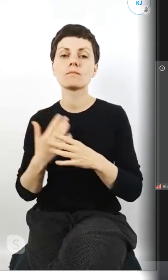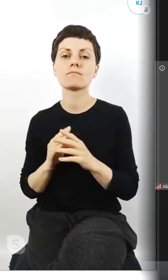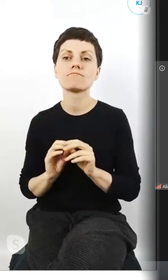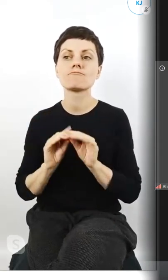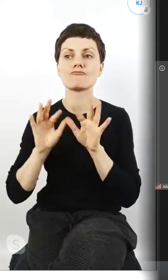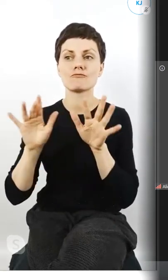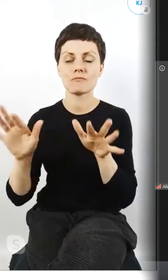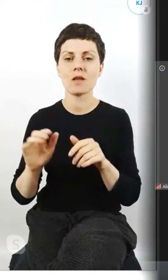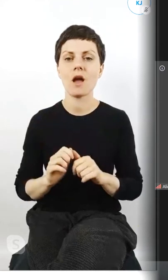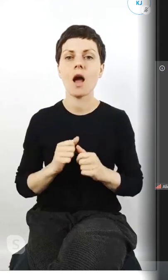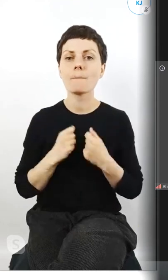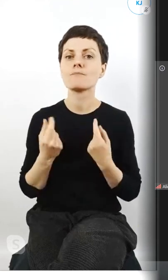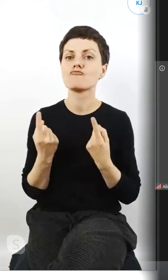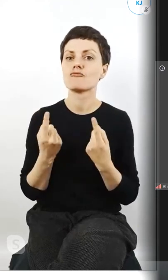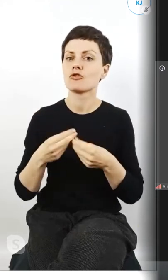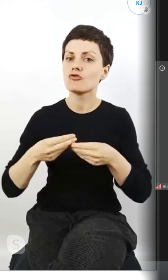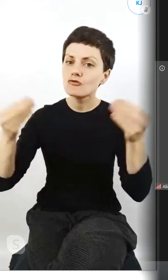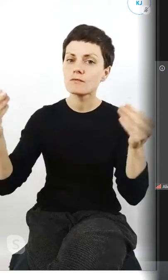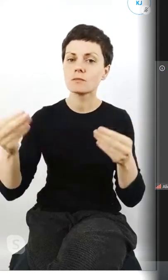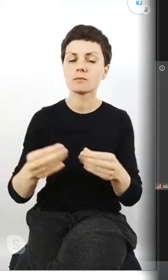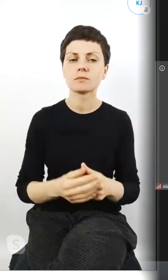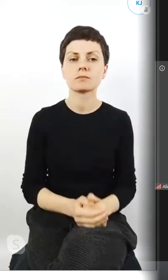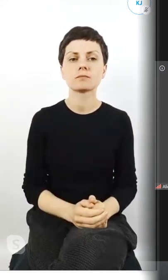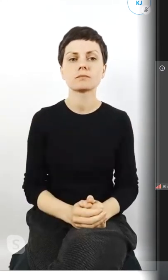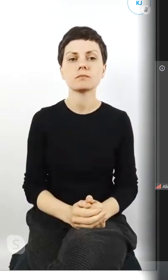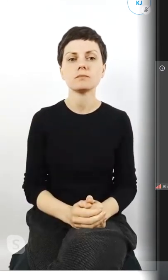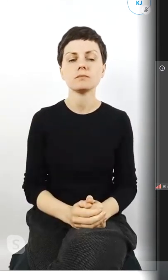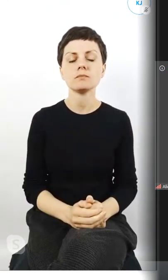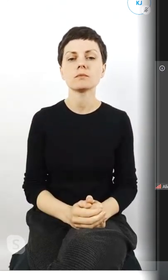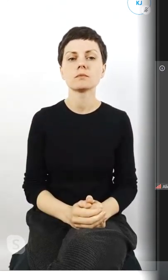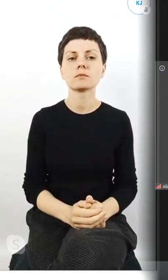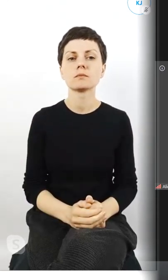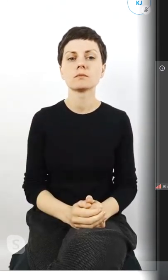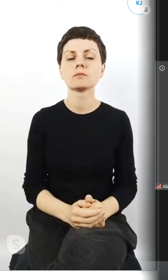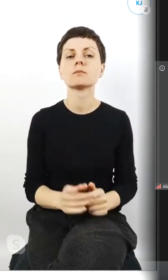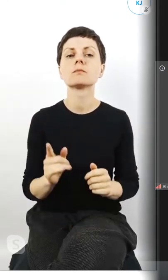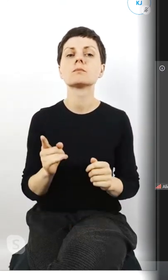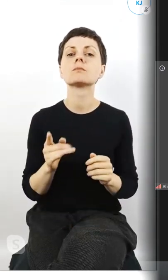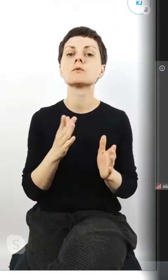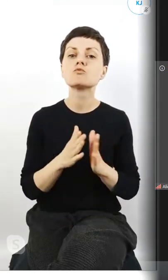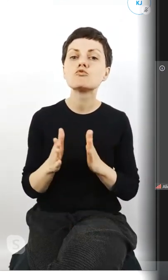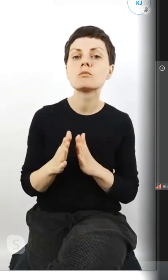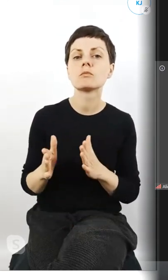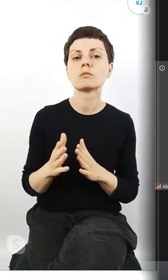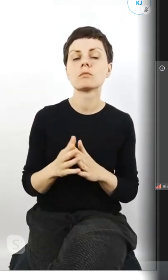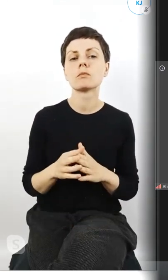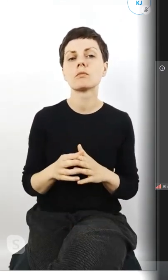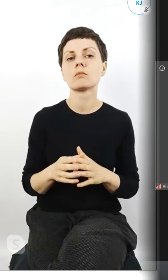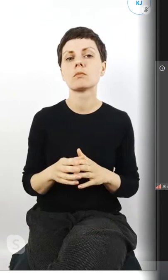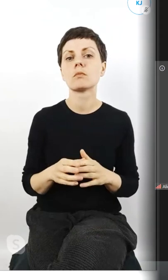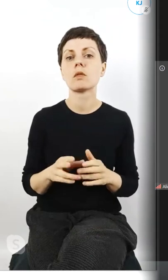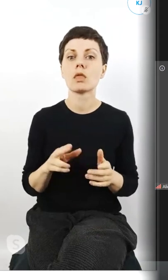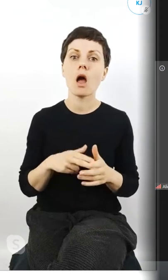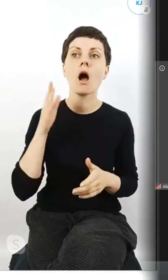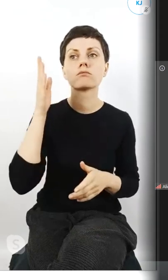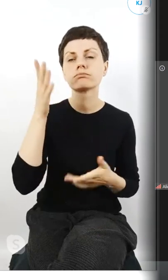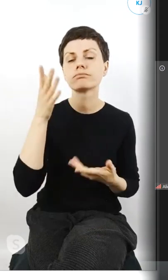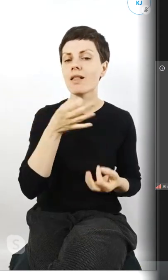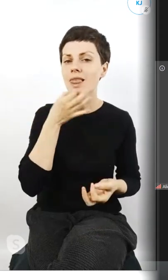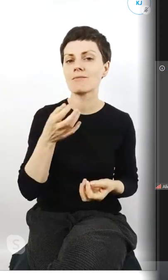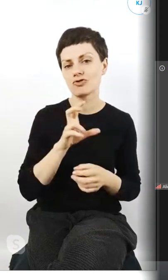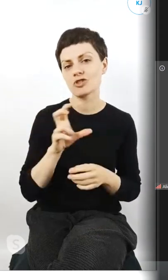to, żeby właśnie się rozwijać, być po prostu przygotowanymi na, mam nadzieję, lepsze czasy.